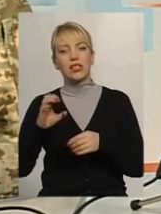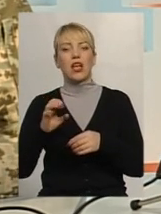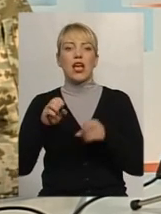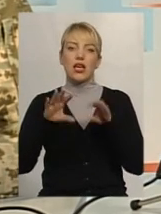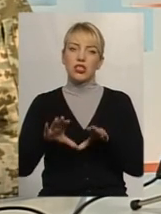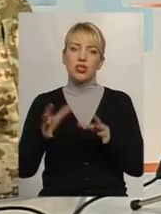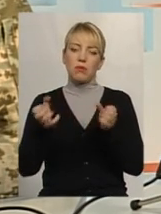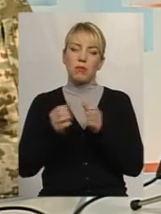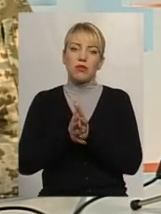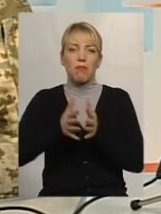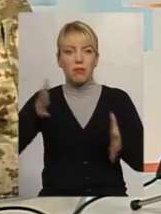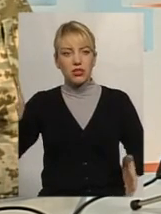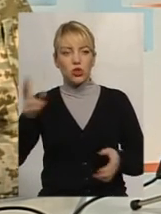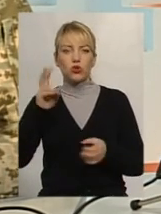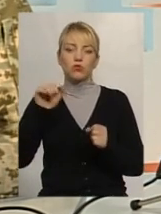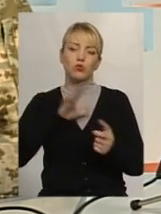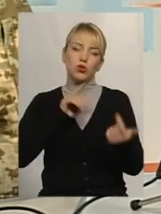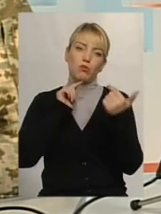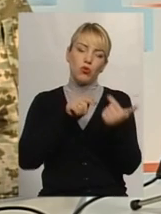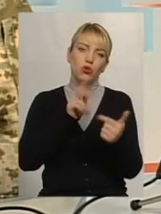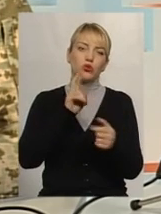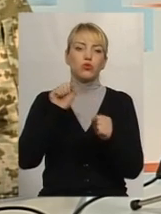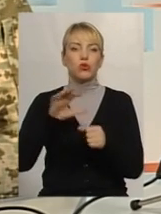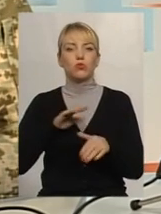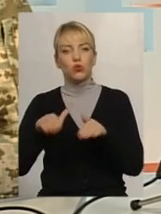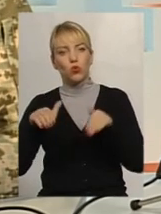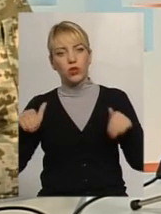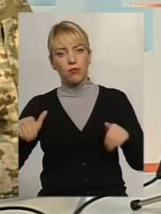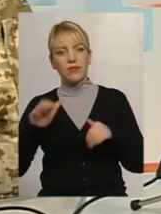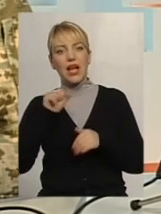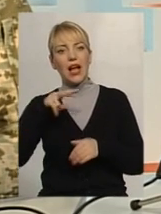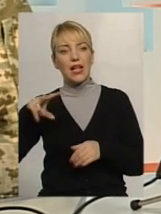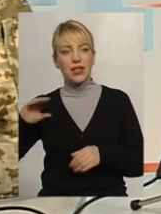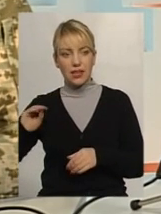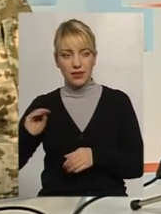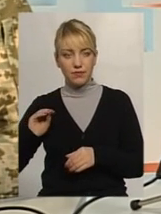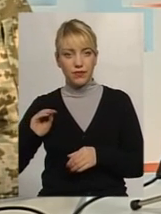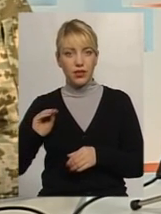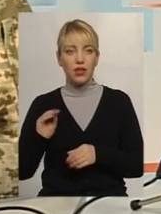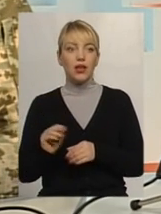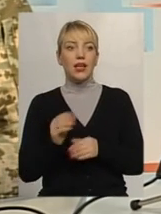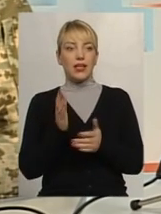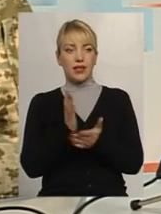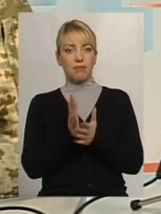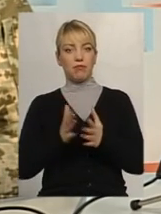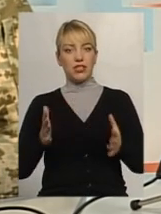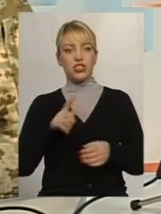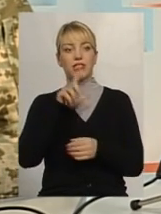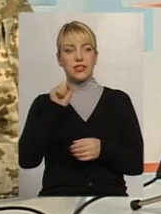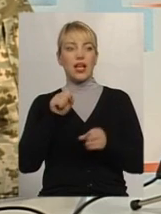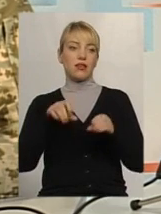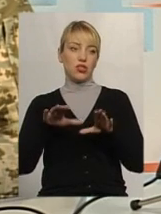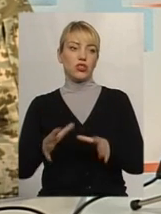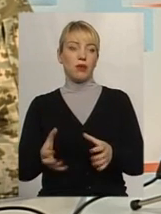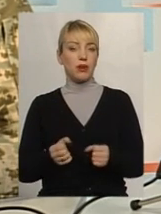голосів. Хтось може бути проти, хтось утримався, але є більшість за, рішення прийнято.